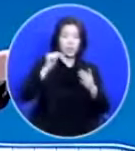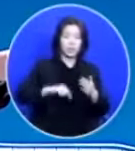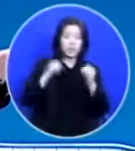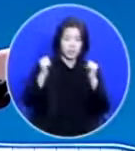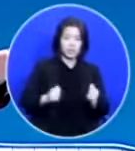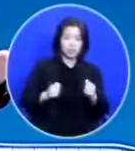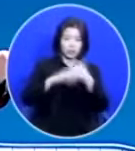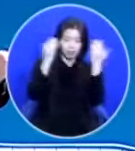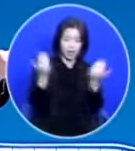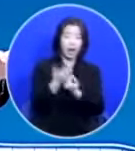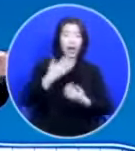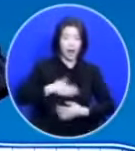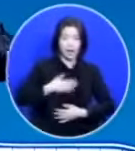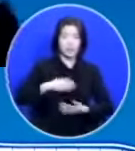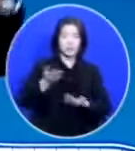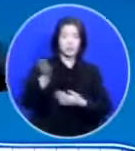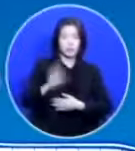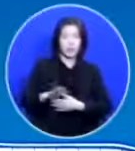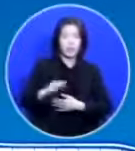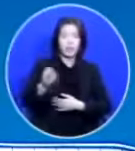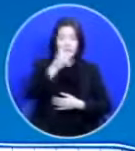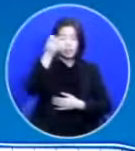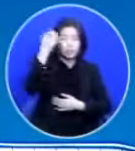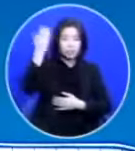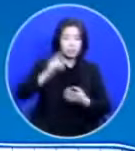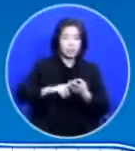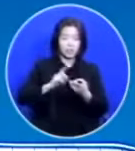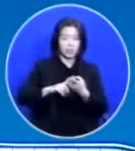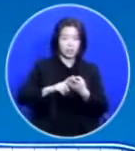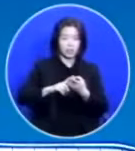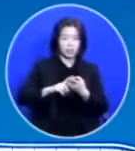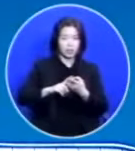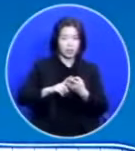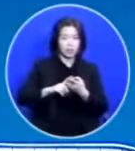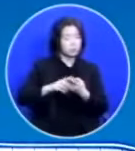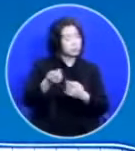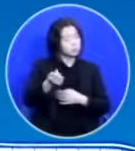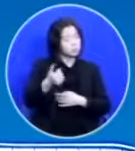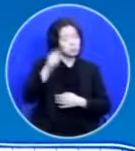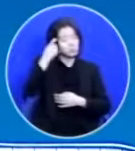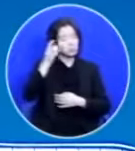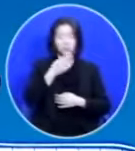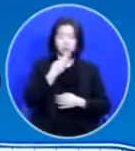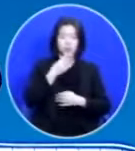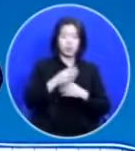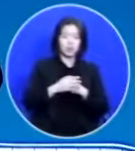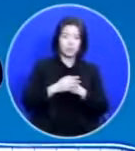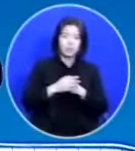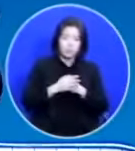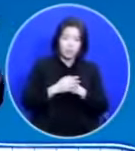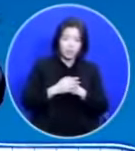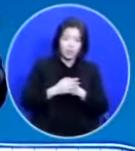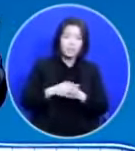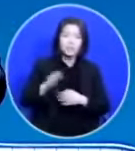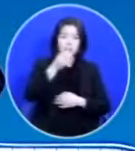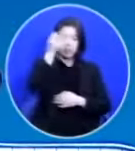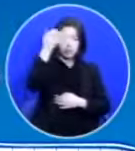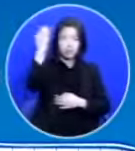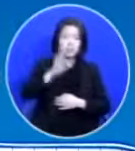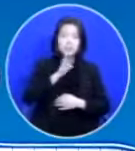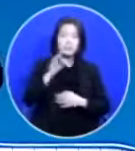알지만 성령님에 대해서 별로 생각을 안 하고 사니까 성령님을 진짜 믿고